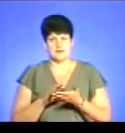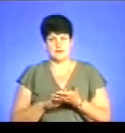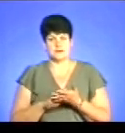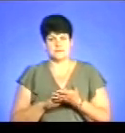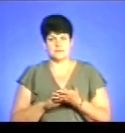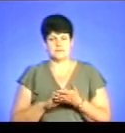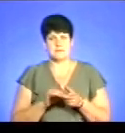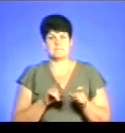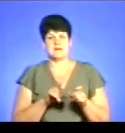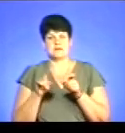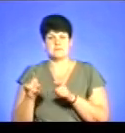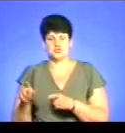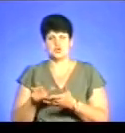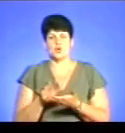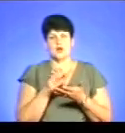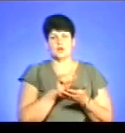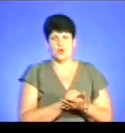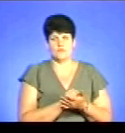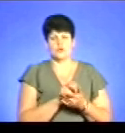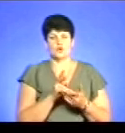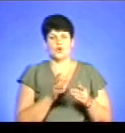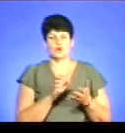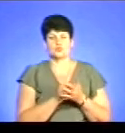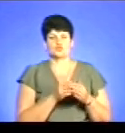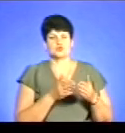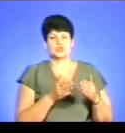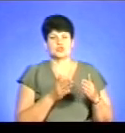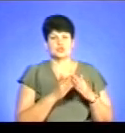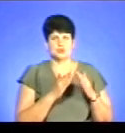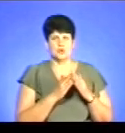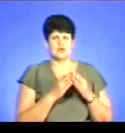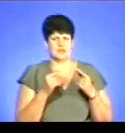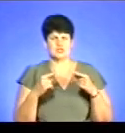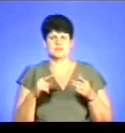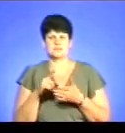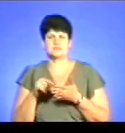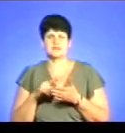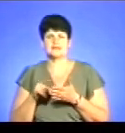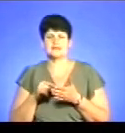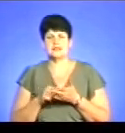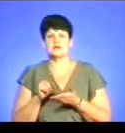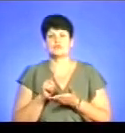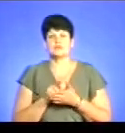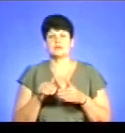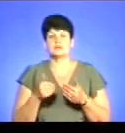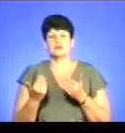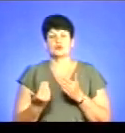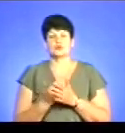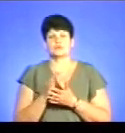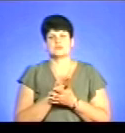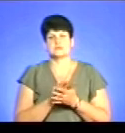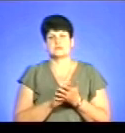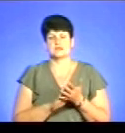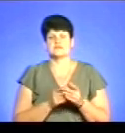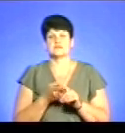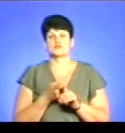Переміщені особи, орендовані, які орендують житло. Ще деякі питання, які повинні подати нову заяву і декларацію.